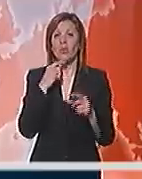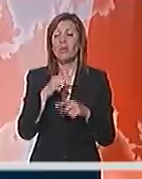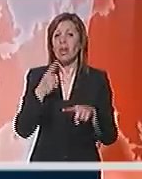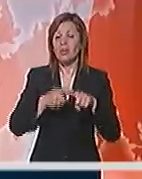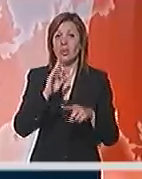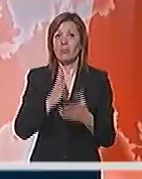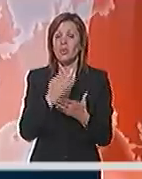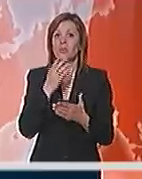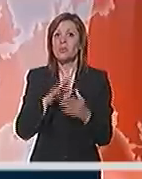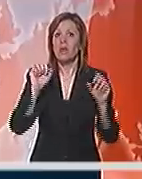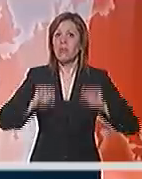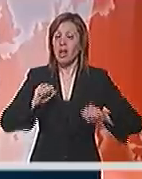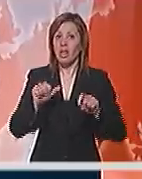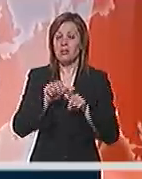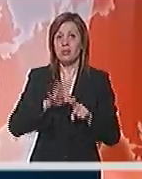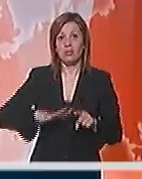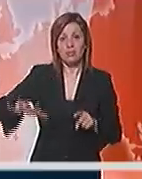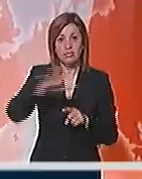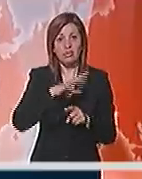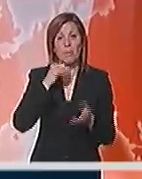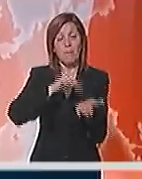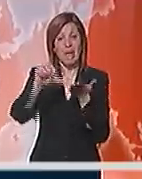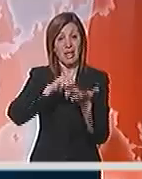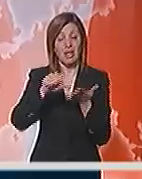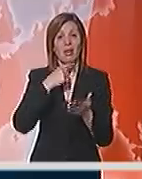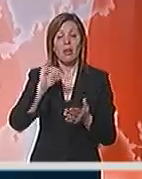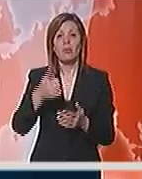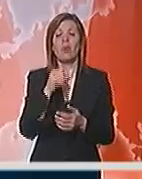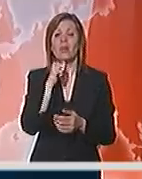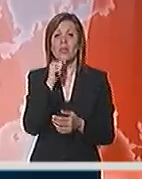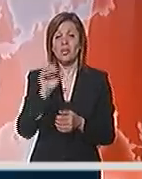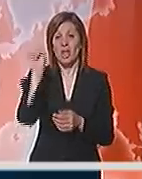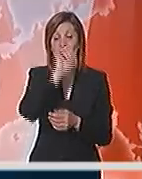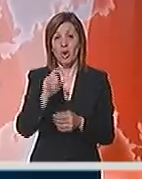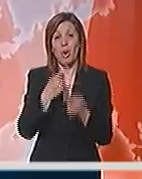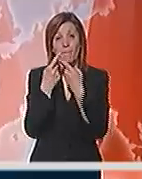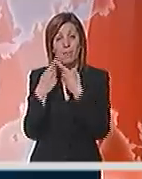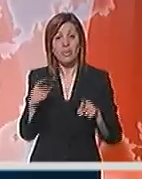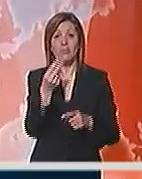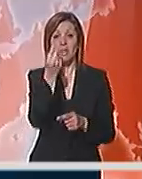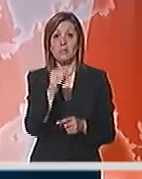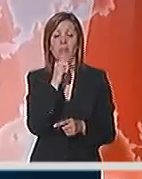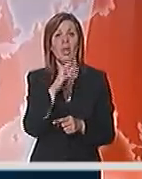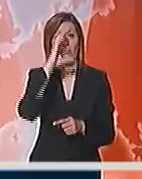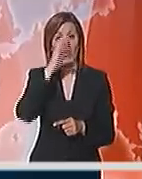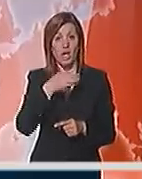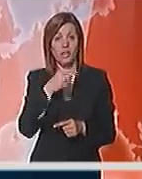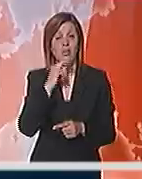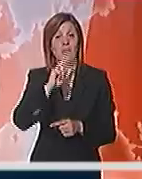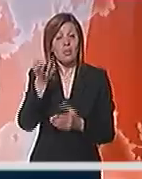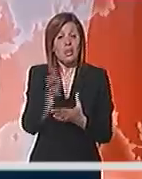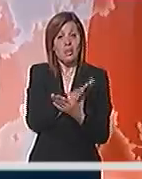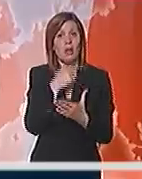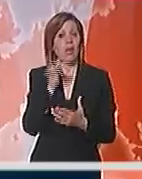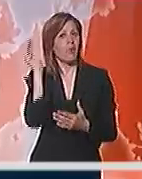negativno da utiče na bankarski sektor u jugistočnoj Evropi, posebno u Srbiji i Bugarskoj. S druge strane, u